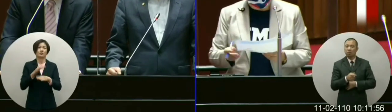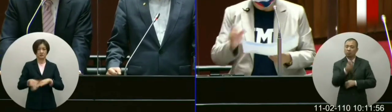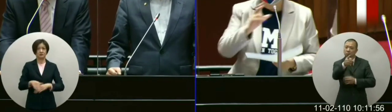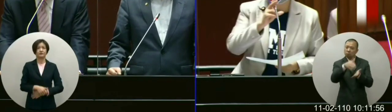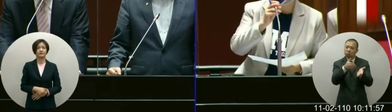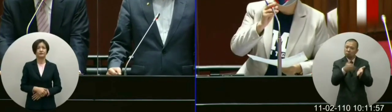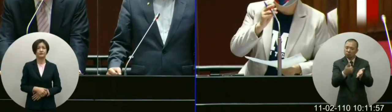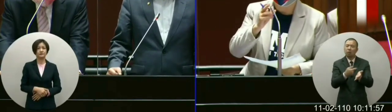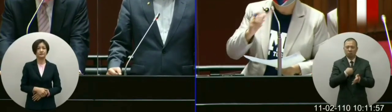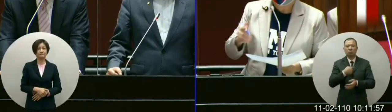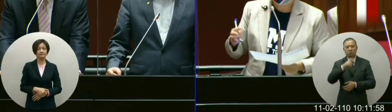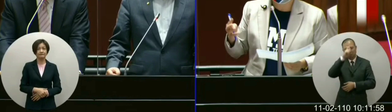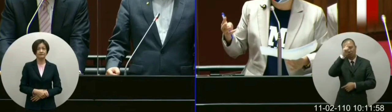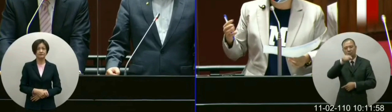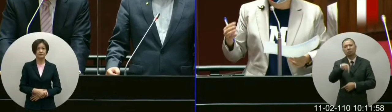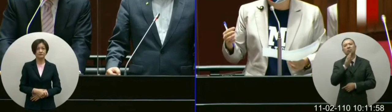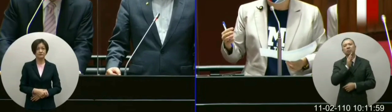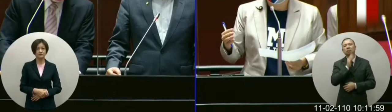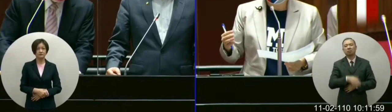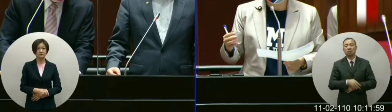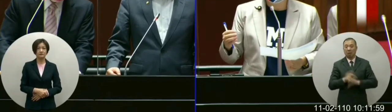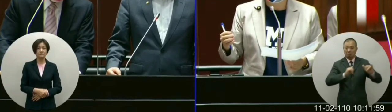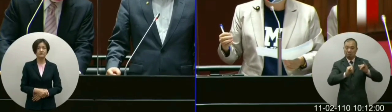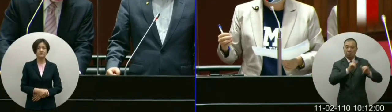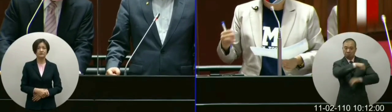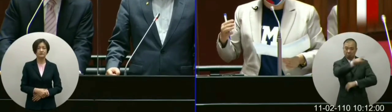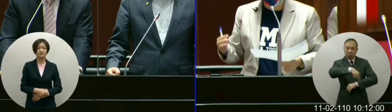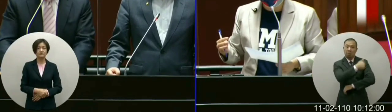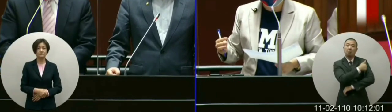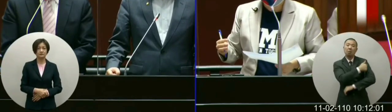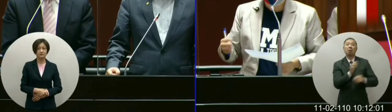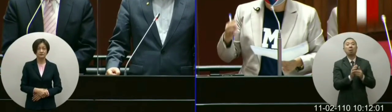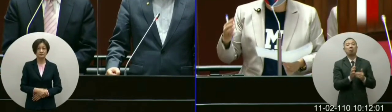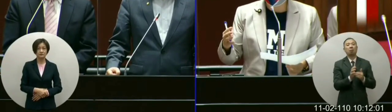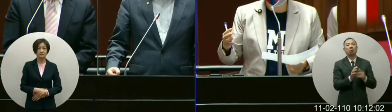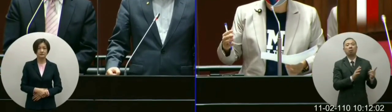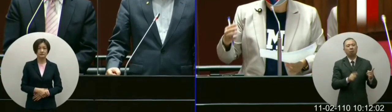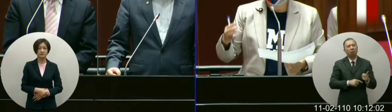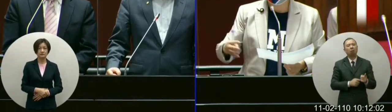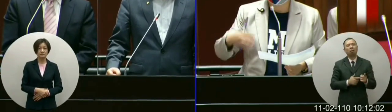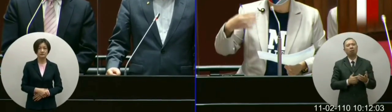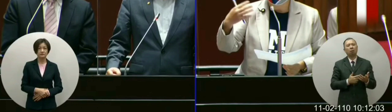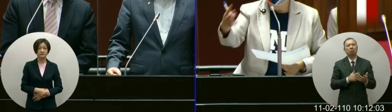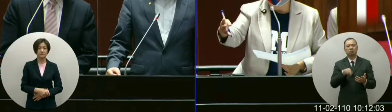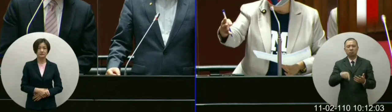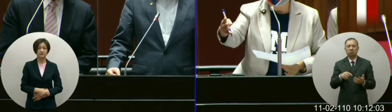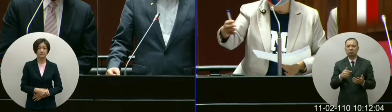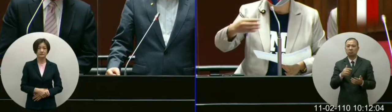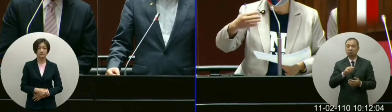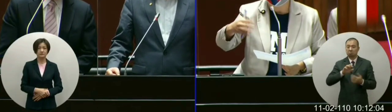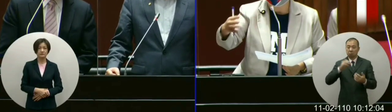说明也就是本期希望要听到的因为人民打了他觉得OK那但是呢他既然